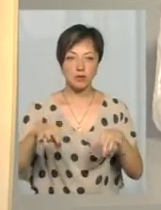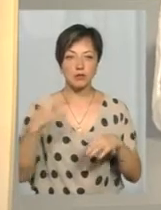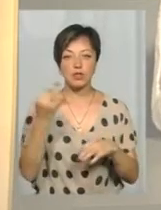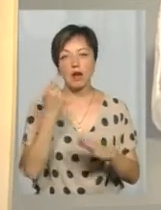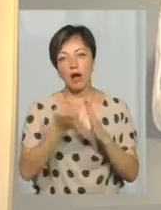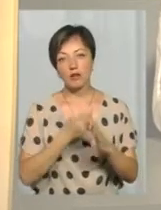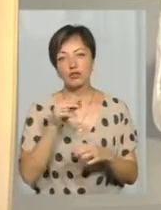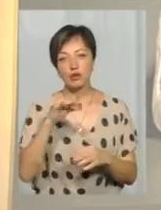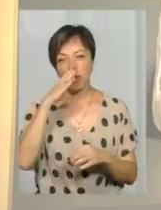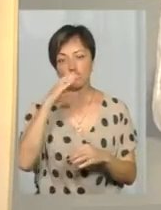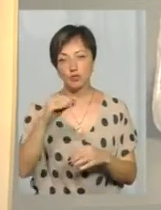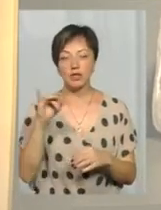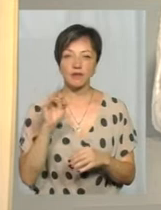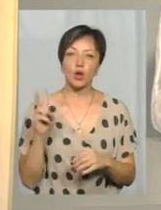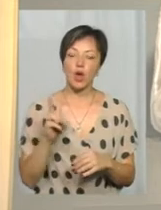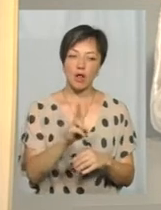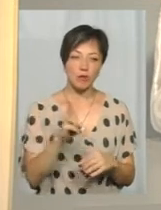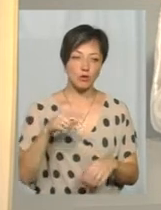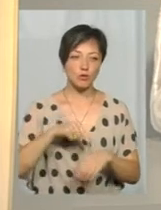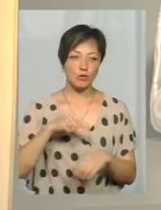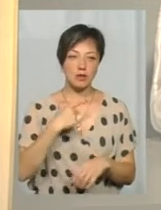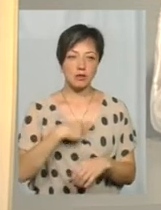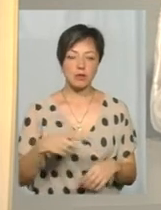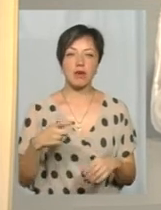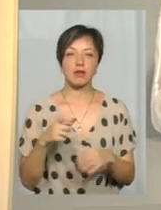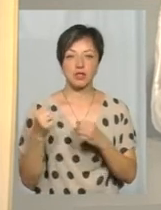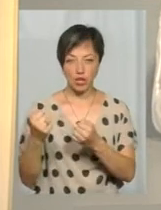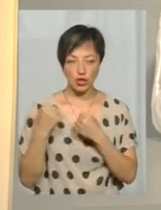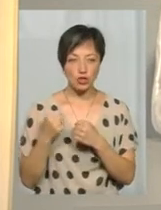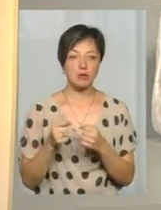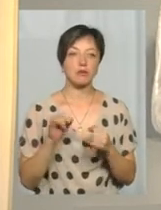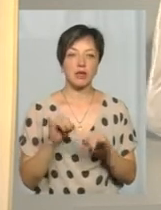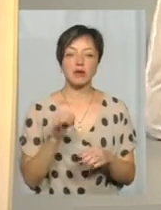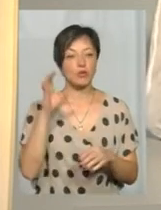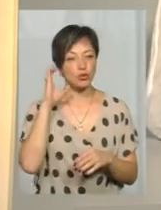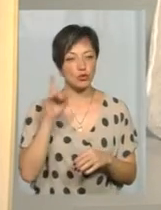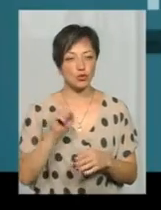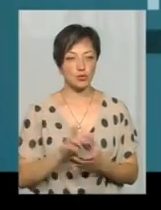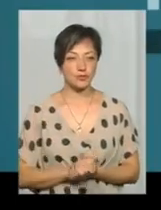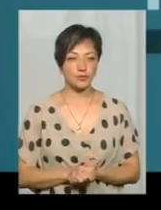поцікавилися ще у маршрутках, і в тролейбусах почуваються вони у безпеці. І ось, що почули.